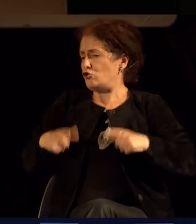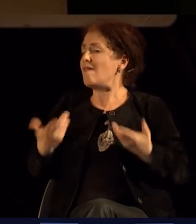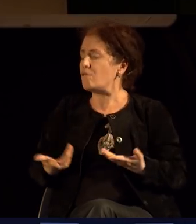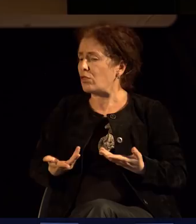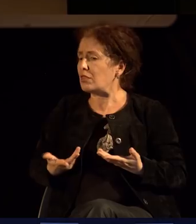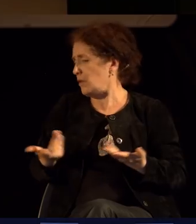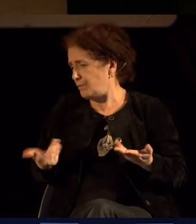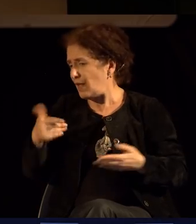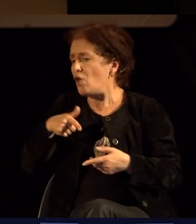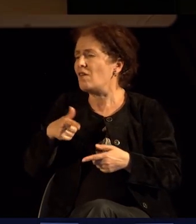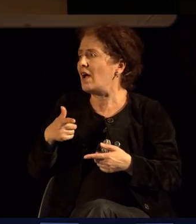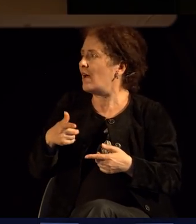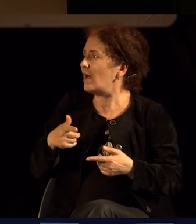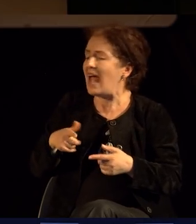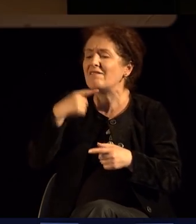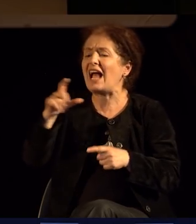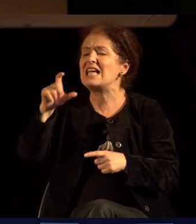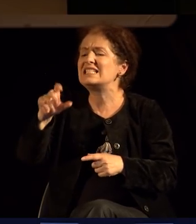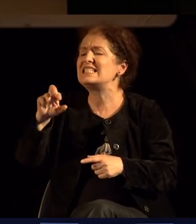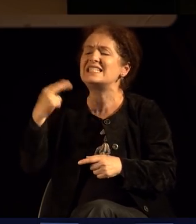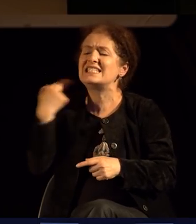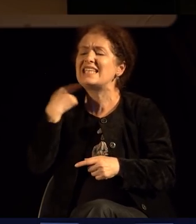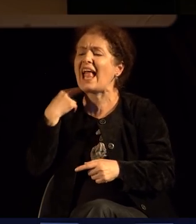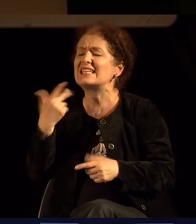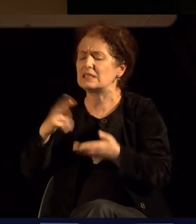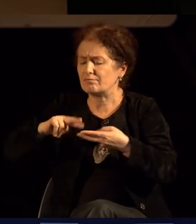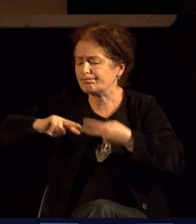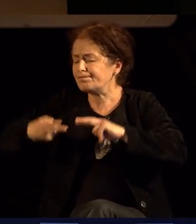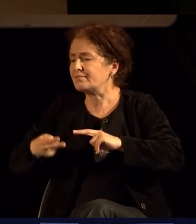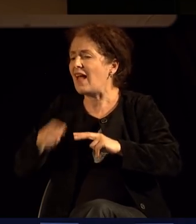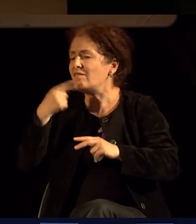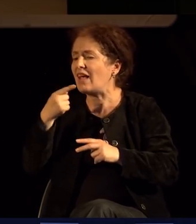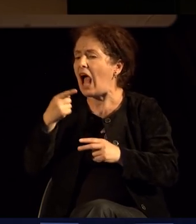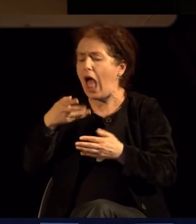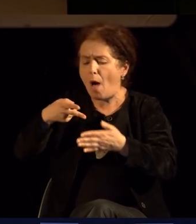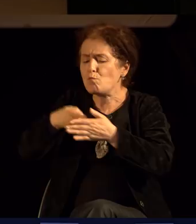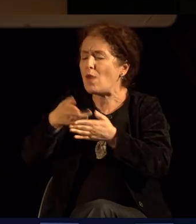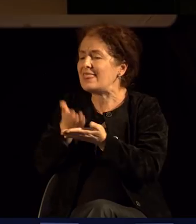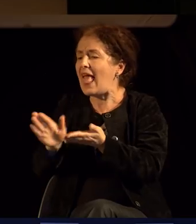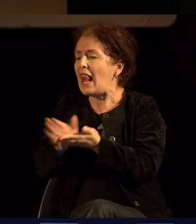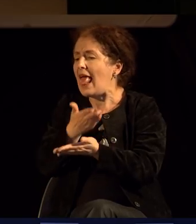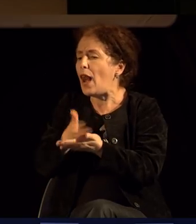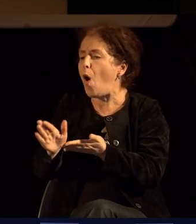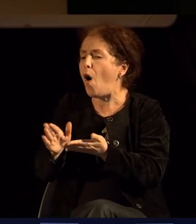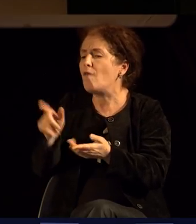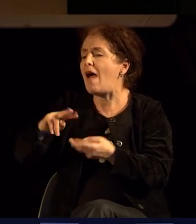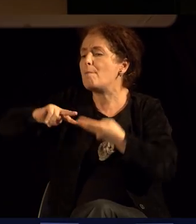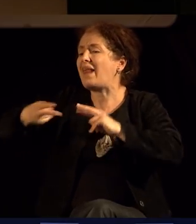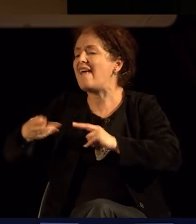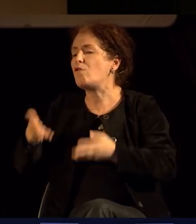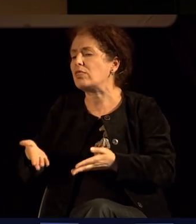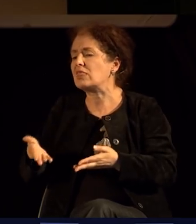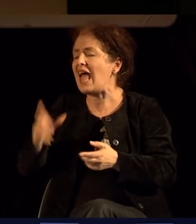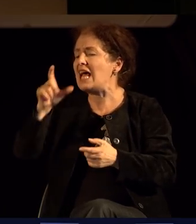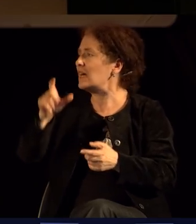латински збор кој бе буквален превоз значи поделено, разцепено, отделено и издвоено.